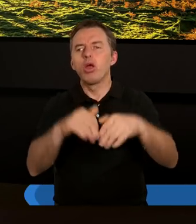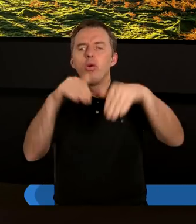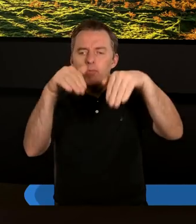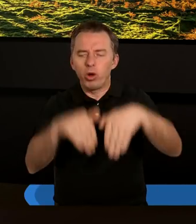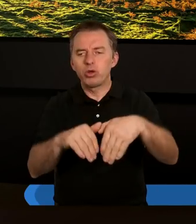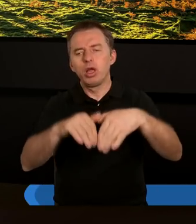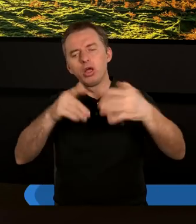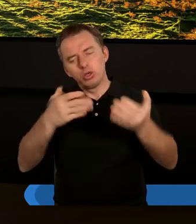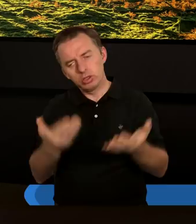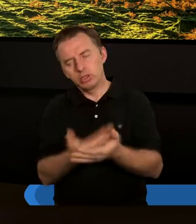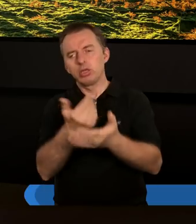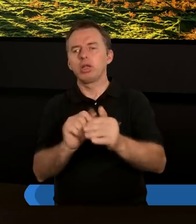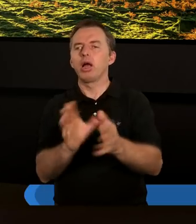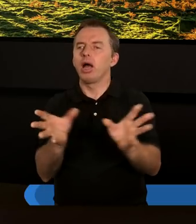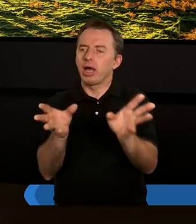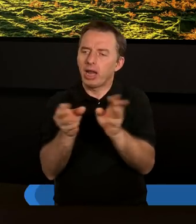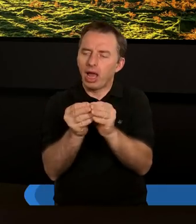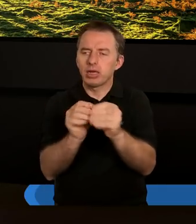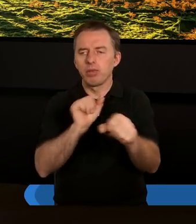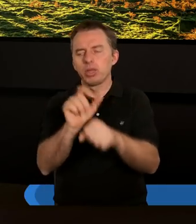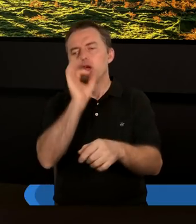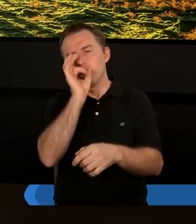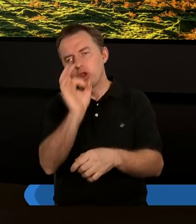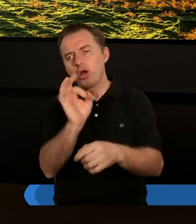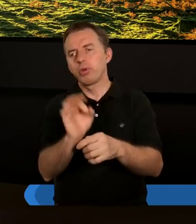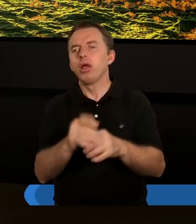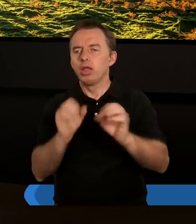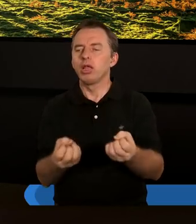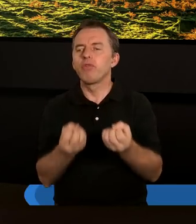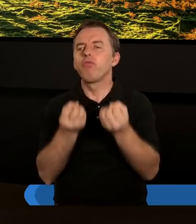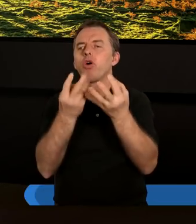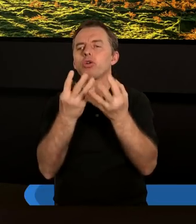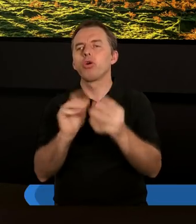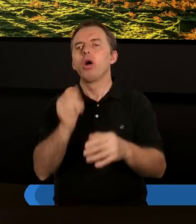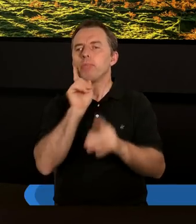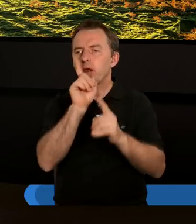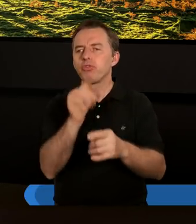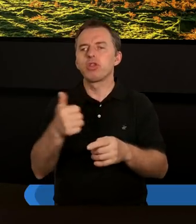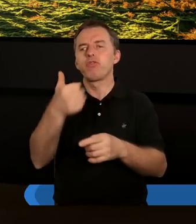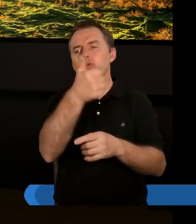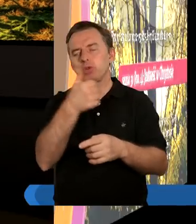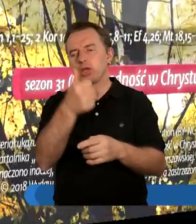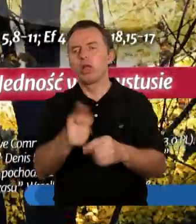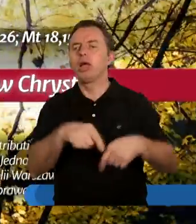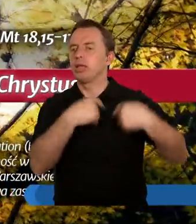mogą stać się tymi dobrymi, tymi, które tworzą prawdziwą jedność. Serdecznie zapraszam.